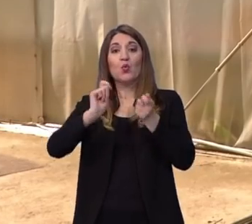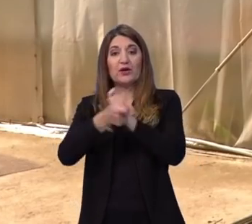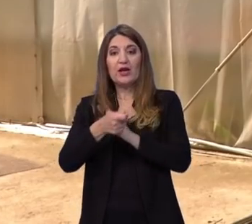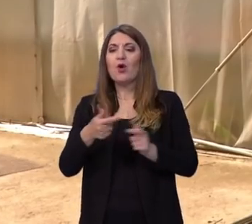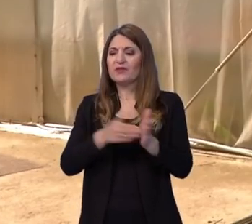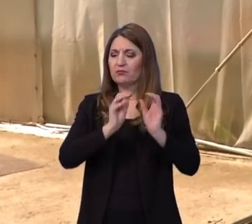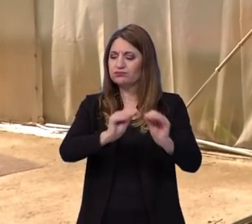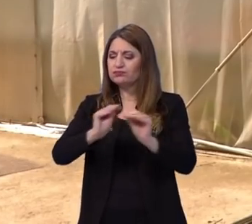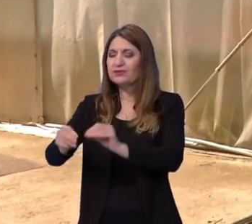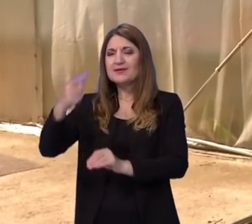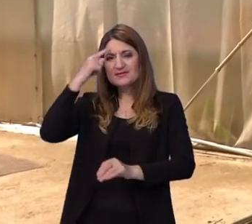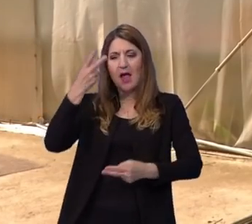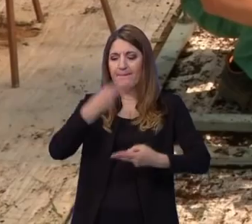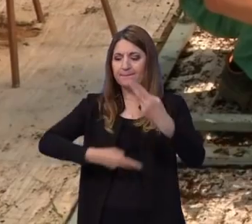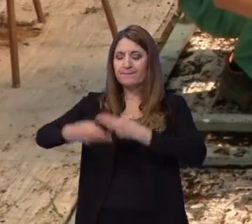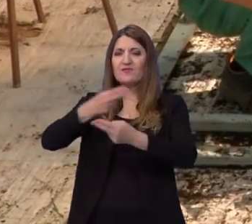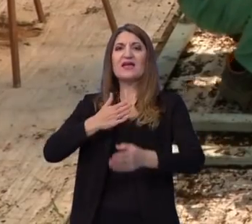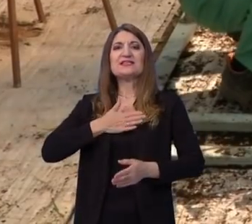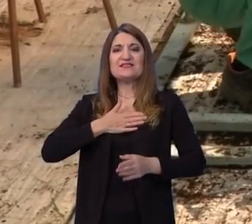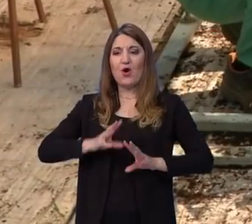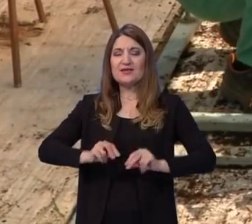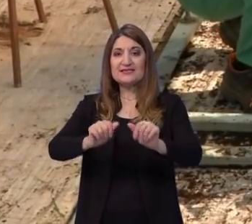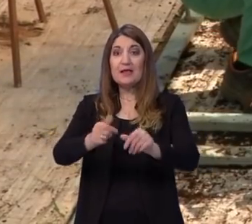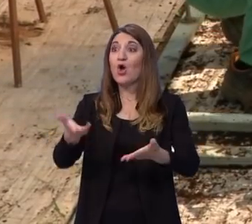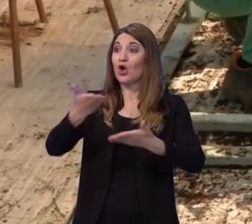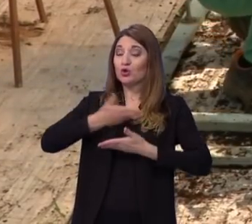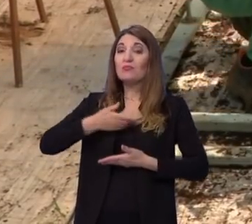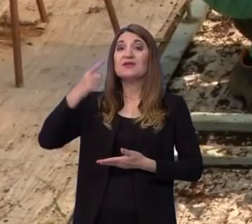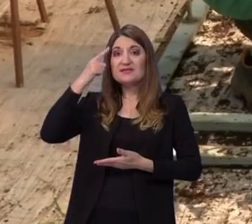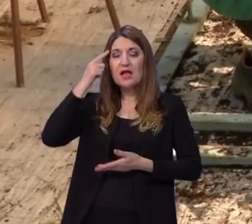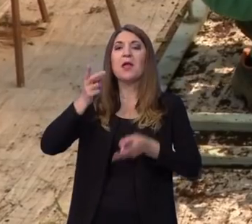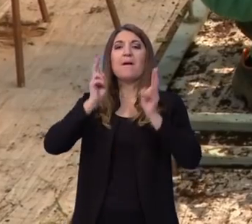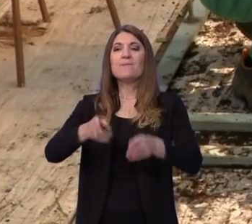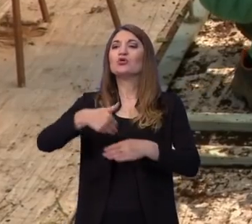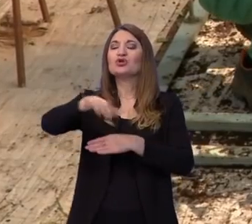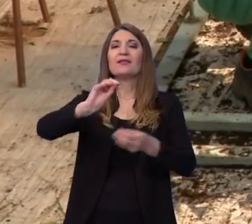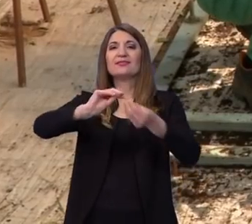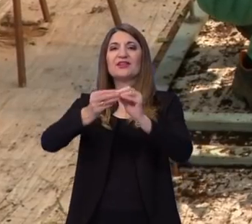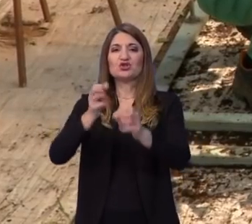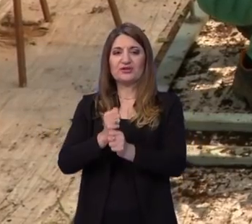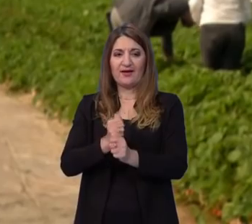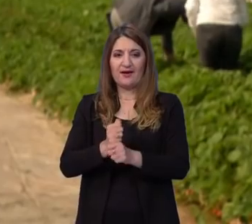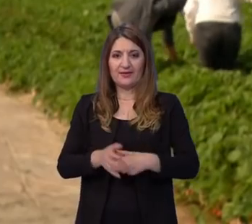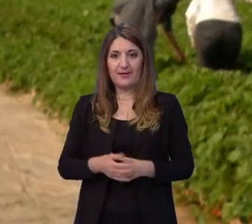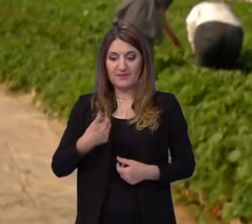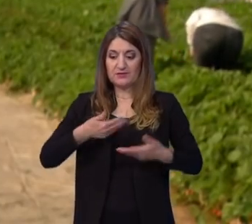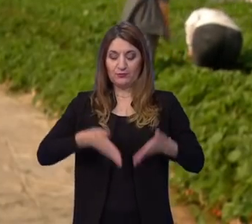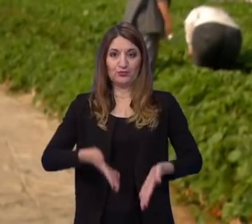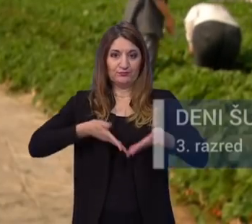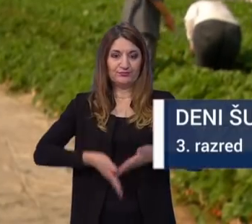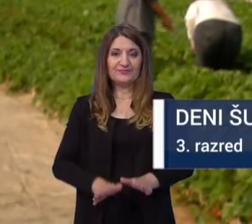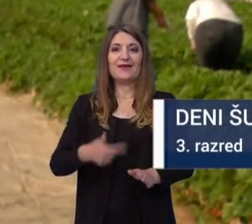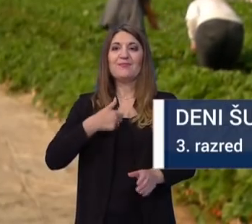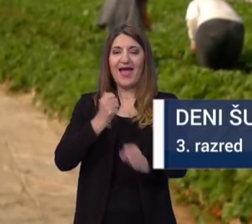ih tako da se usavrše u proizvodnji na svom imanju te da ustečeno znanje budu spremni za tržište rada. Tu sam iz dalja, bavimo se